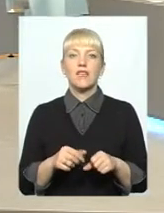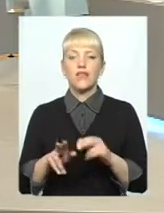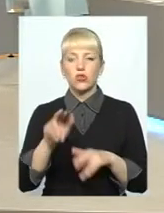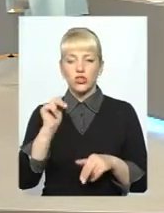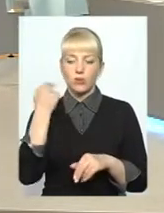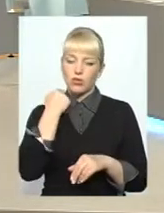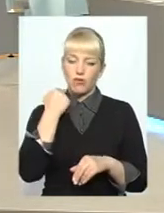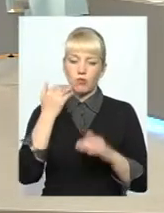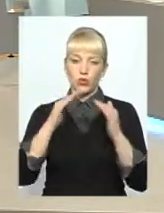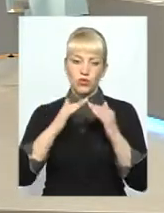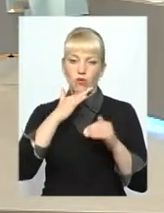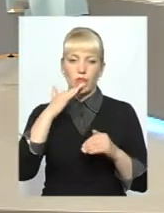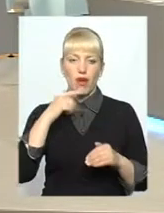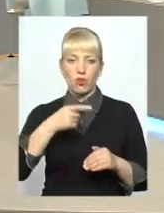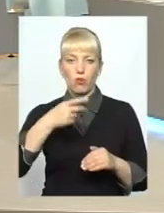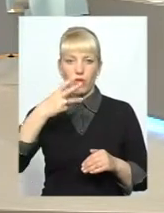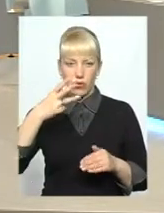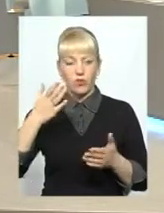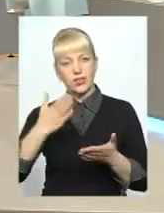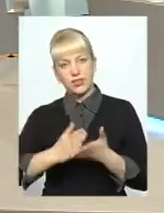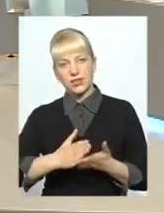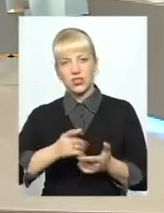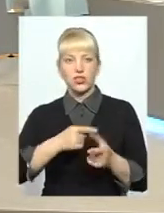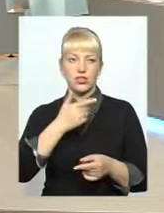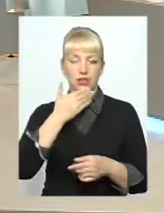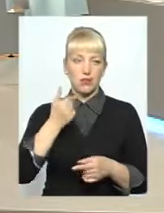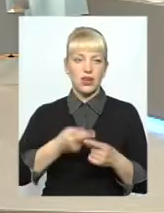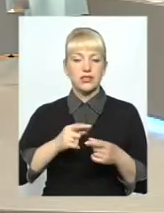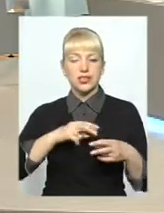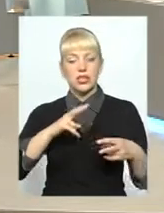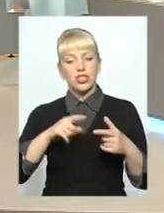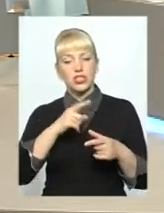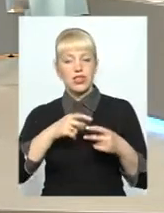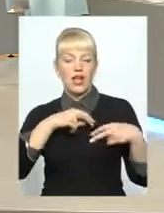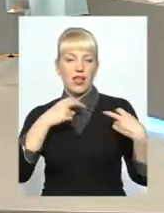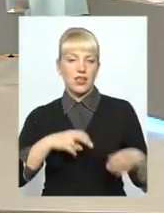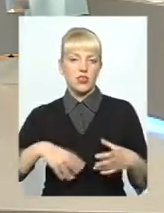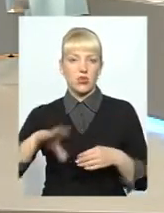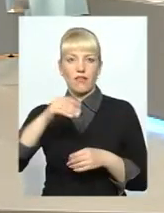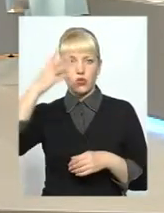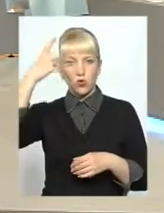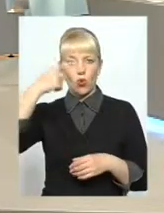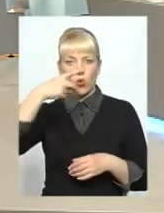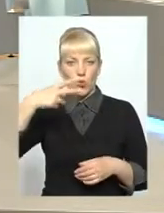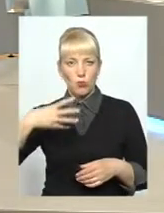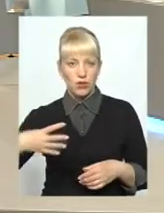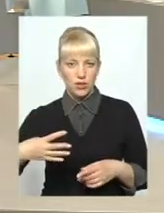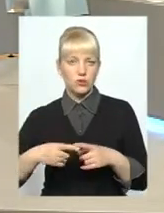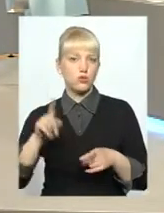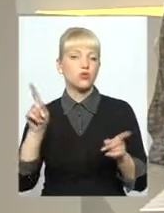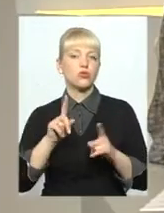багатоперехову, взагалі не існує? Чи це ризик для всього під'їзду, скажімо, залишитися без газу?